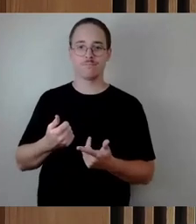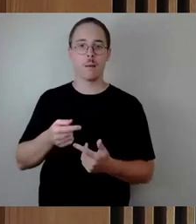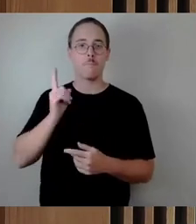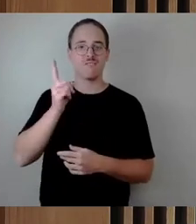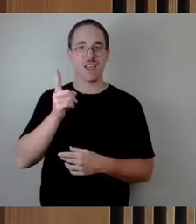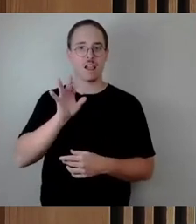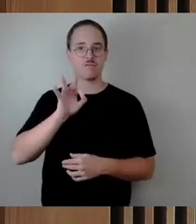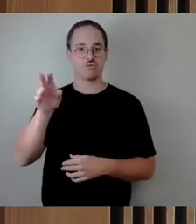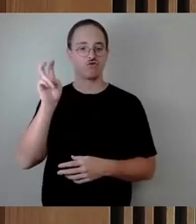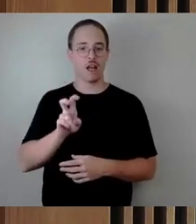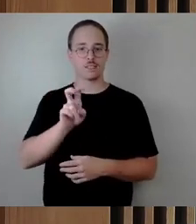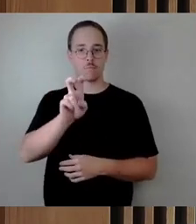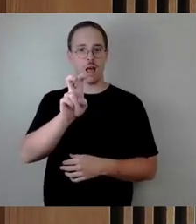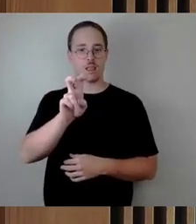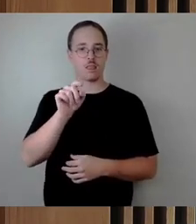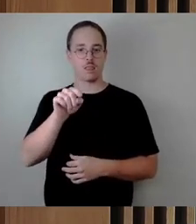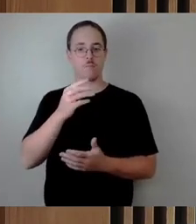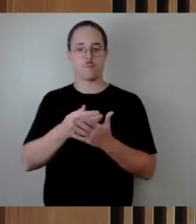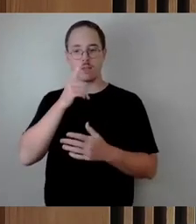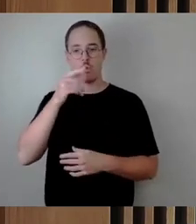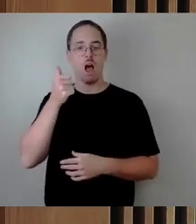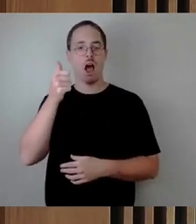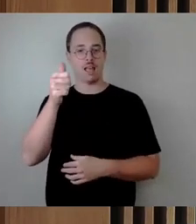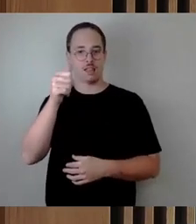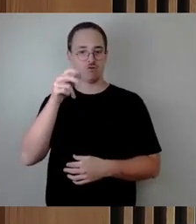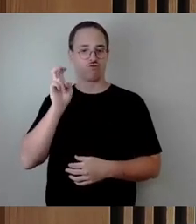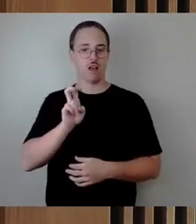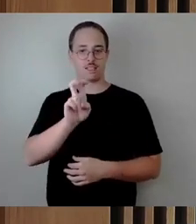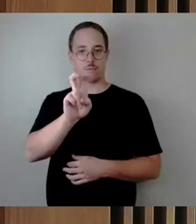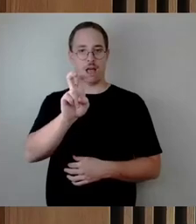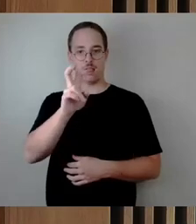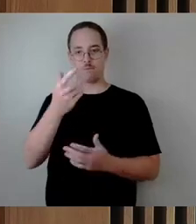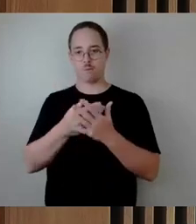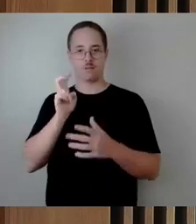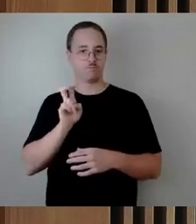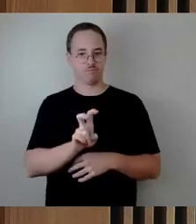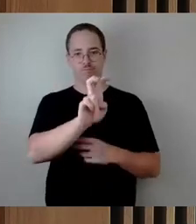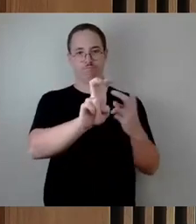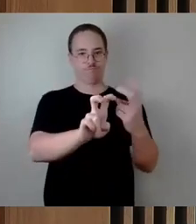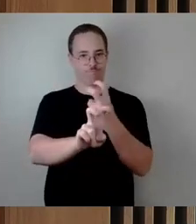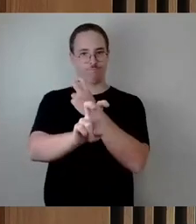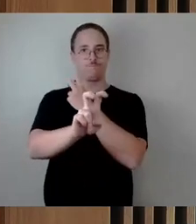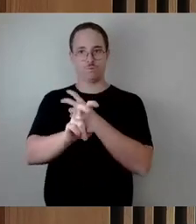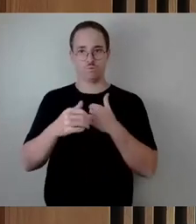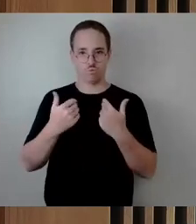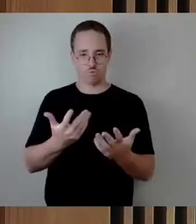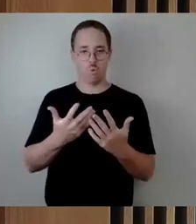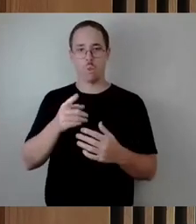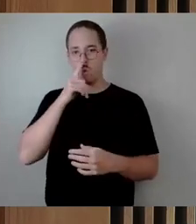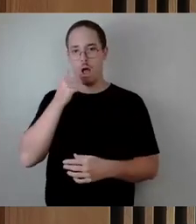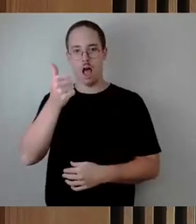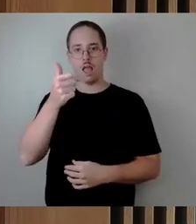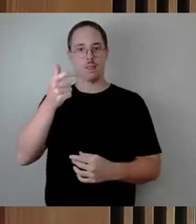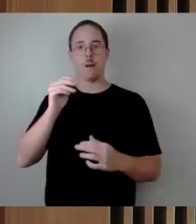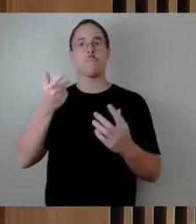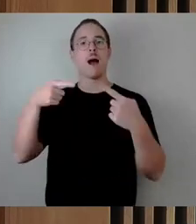Bahn die Brücke überqueren durfte? Und dann die letzte Frage, die ich habe, war denn in der Prüfphase in den letzten Jahren